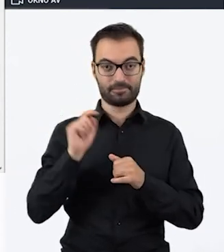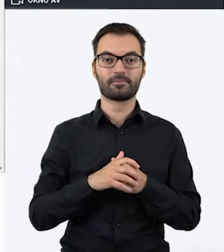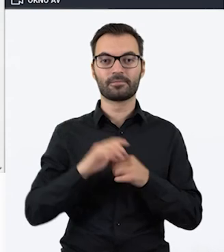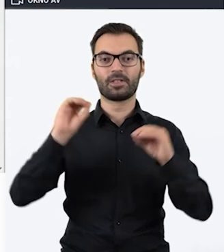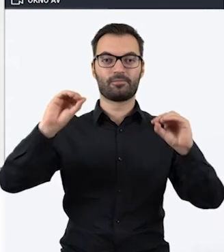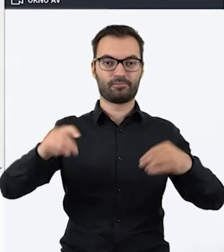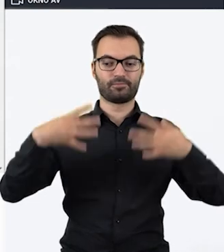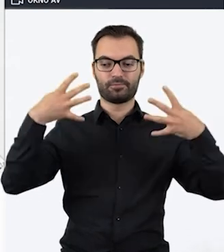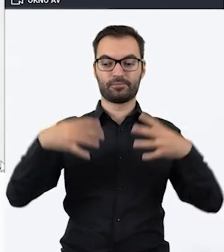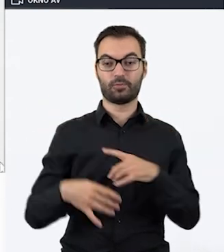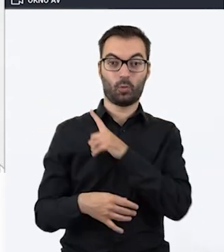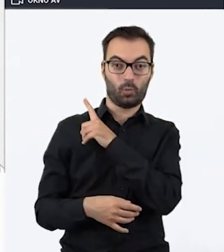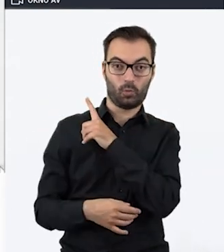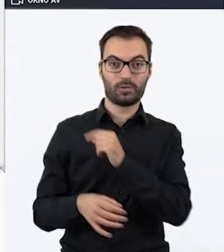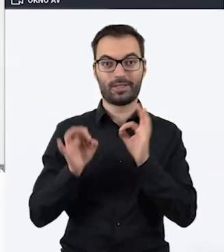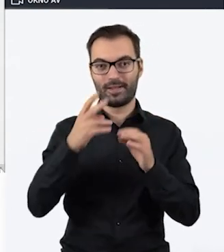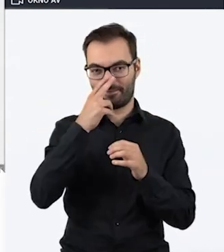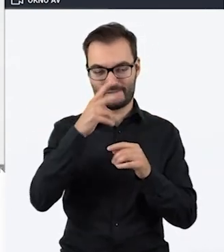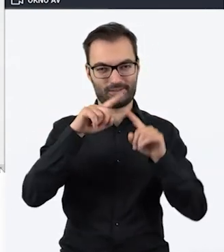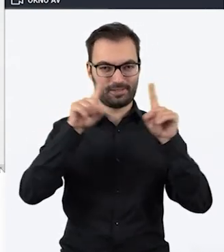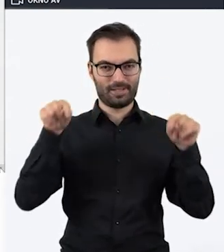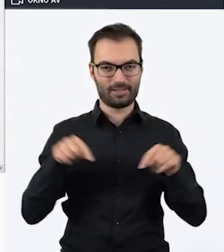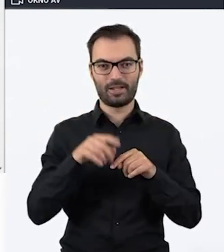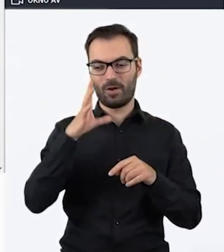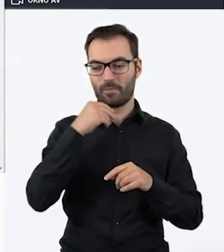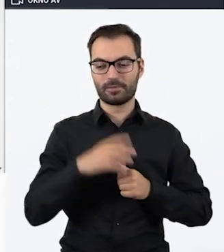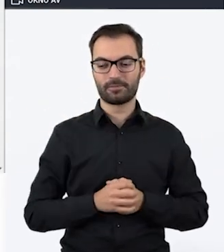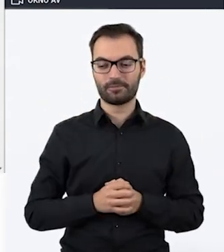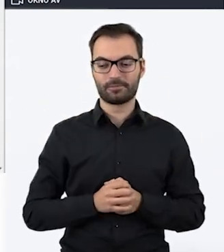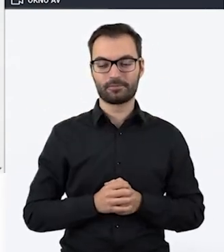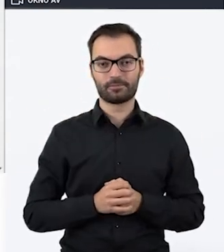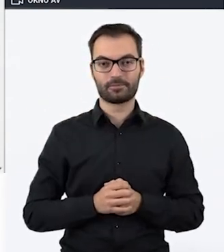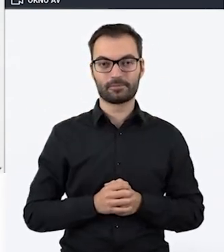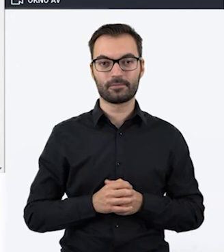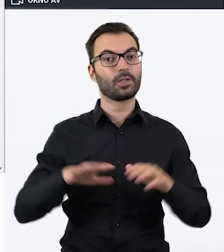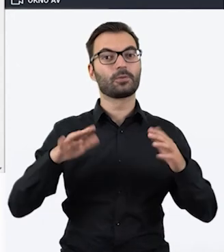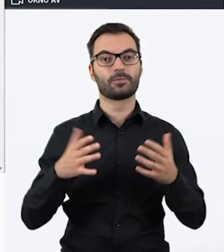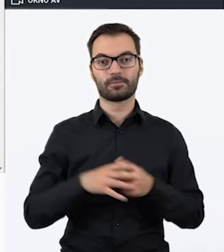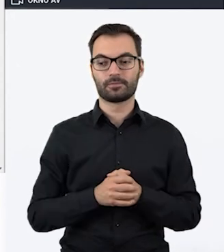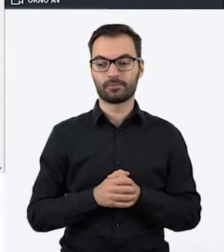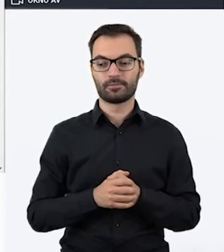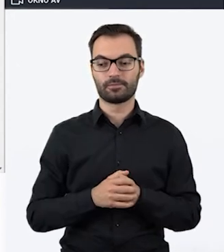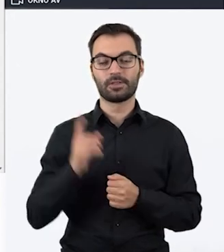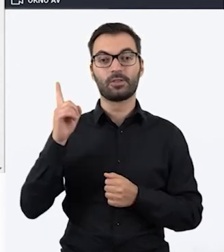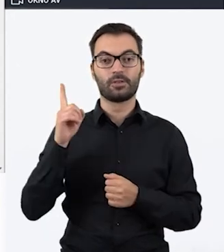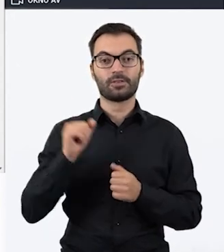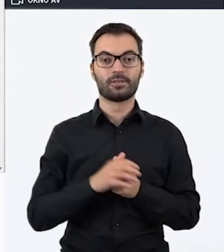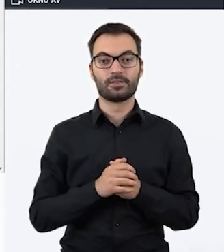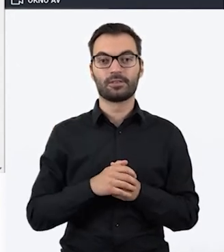się wyświetli właśnie to, co teraz tutaj Państwo widzą na ekranie. Czyli tak, tutaj mamy wyrażenie